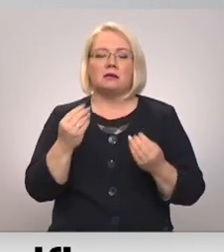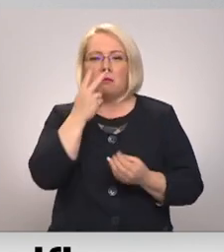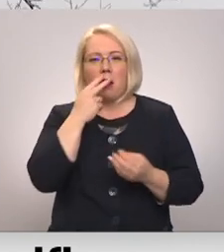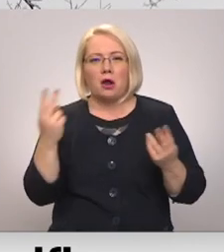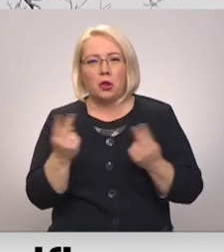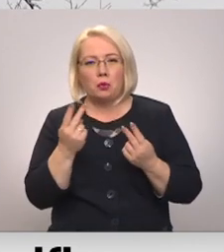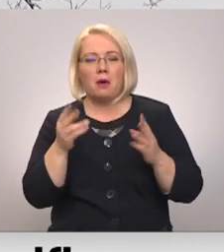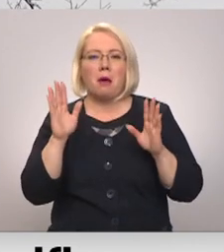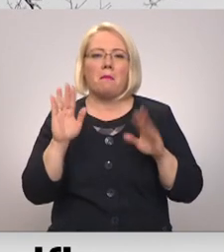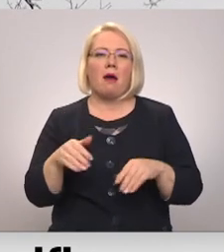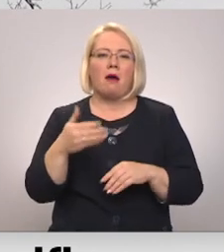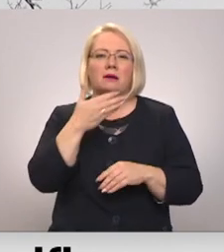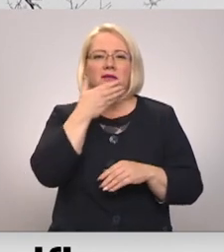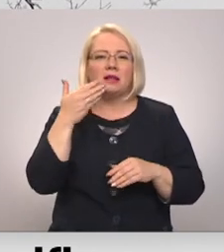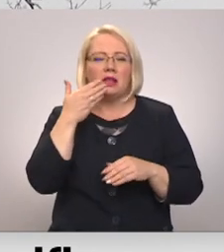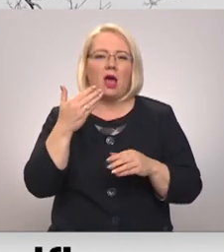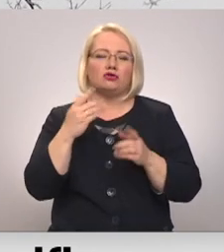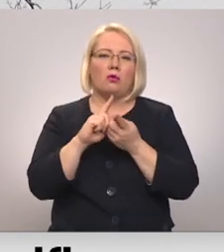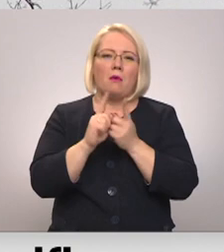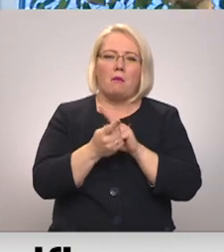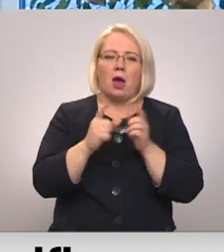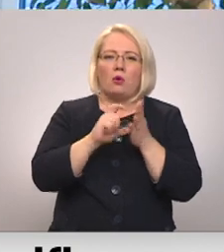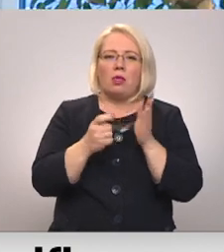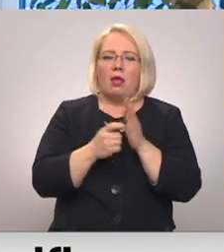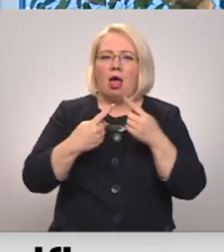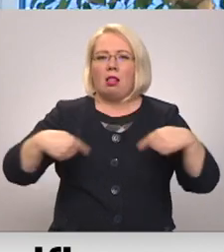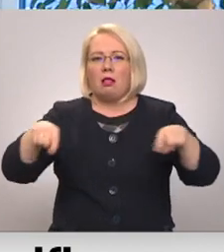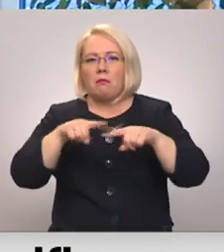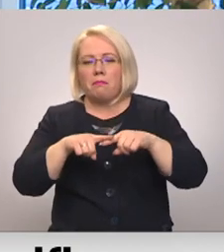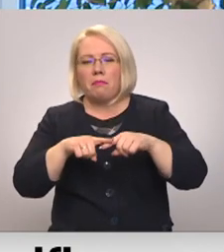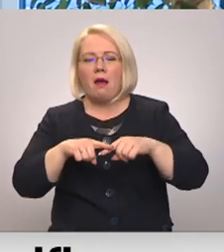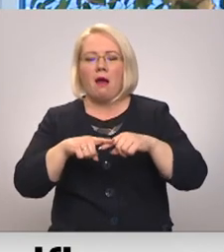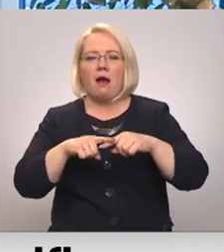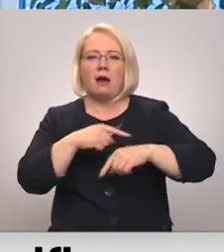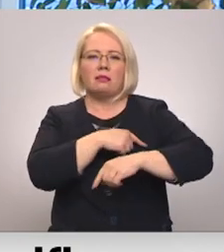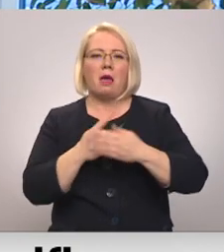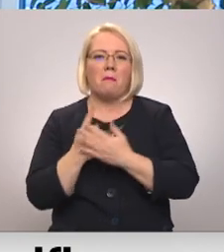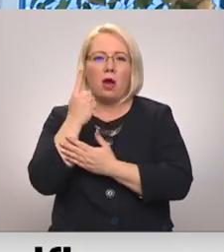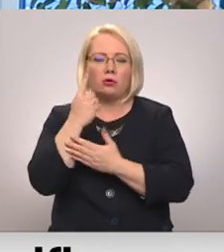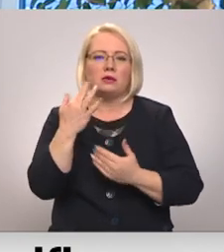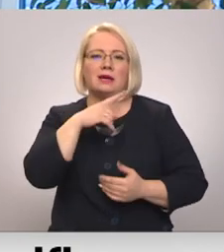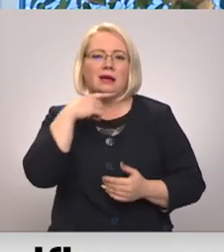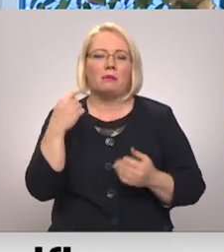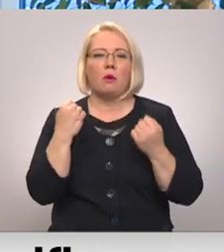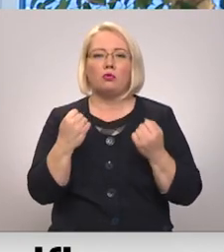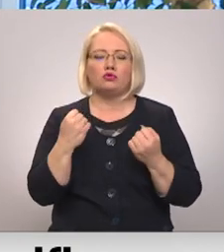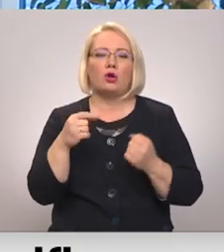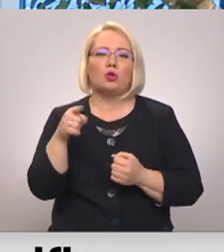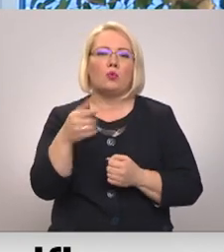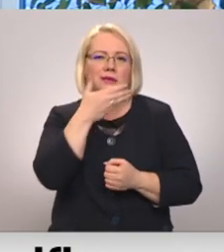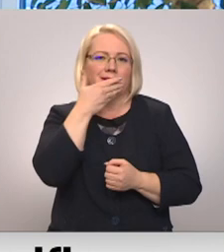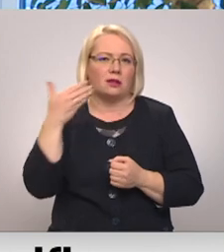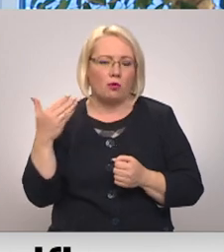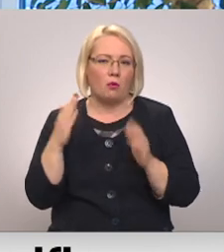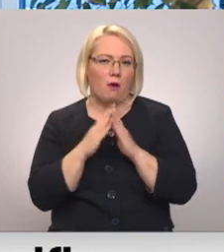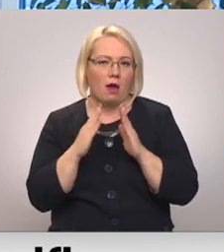par energoefektivitāti, pamainot telpā varbūt tās temperatūras, jau uz cik mēs gribam uzturēt to pieņemsim siltum